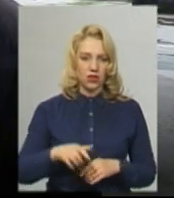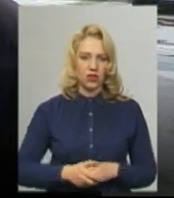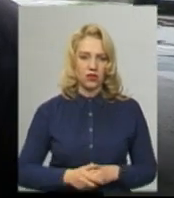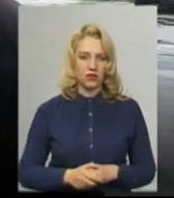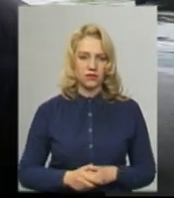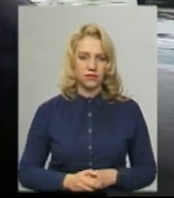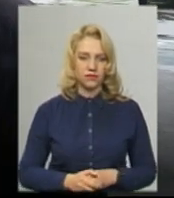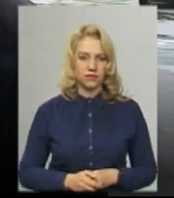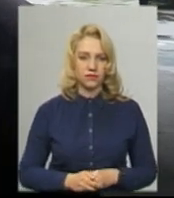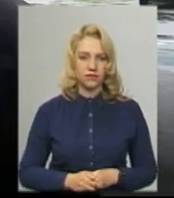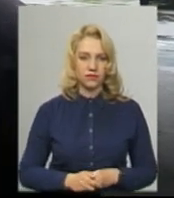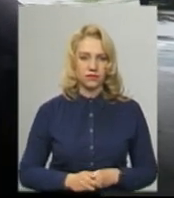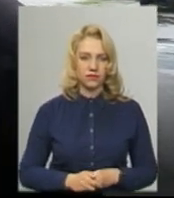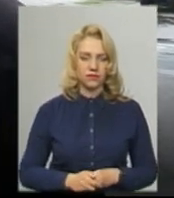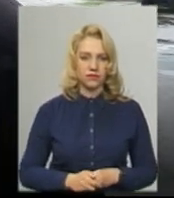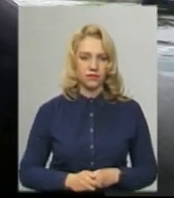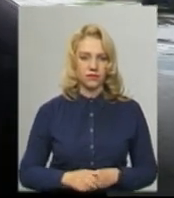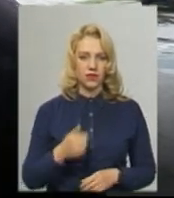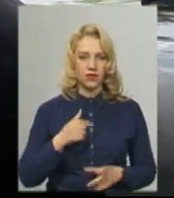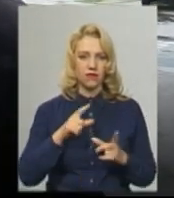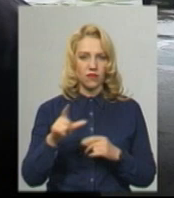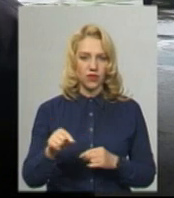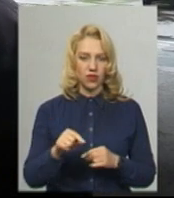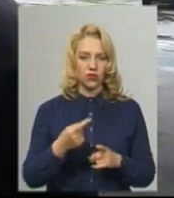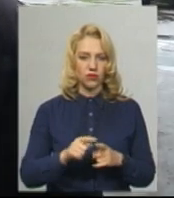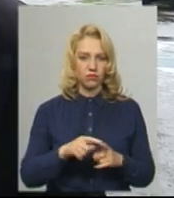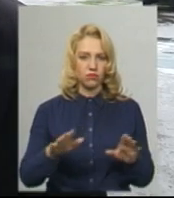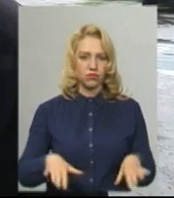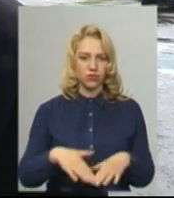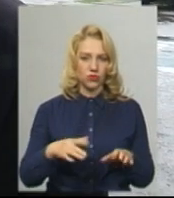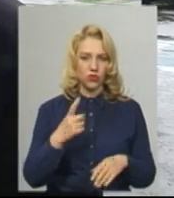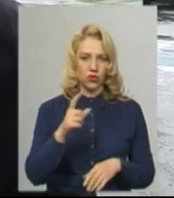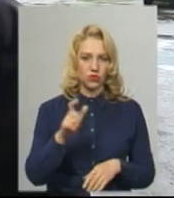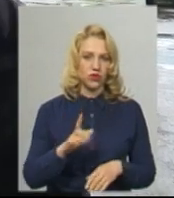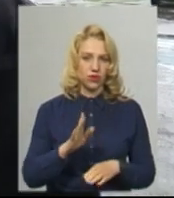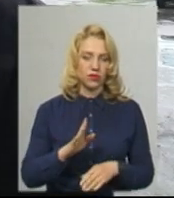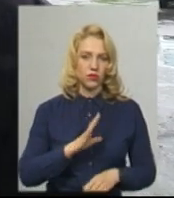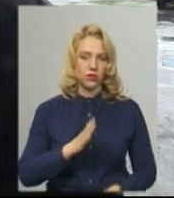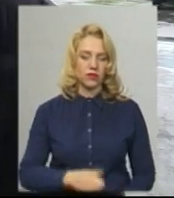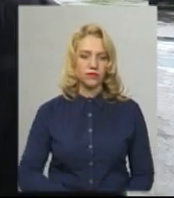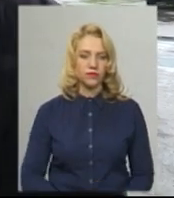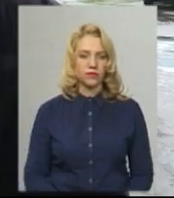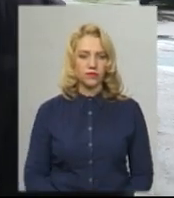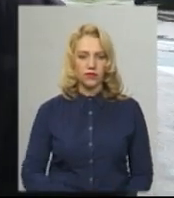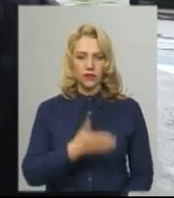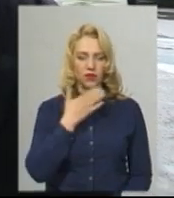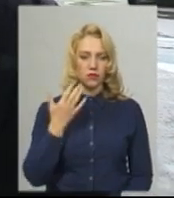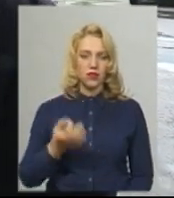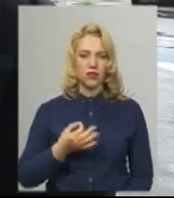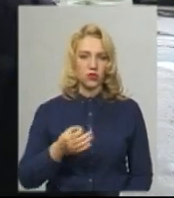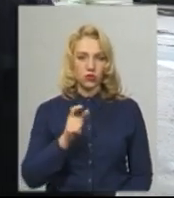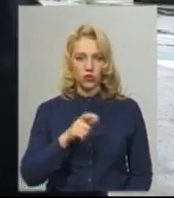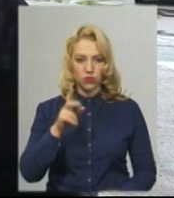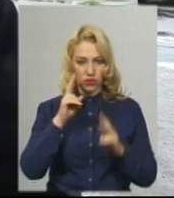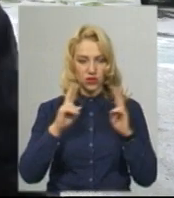навіть душенький. Я виїхав з дому, затягав, так воно одного продали і все. Нема нічого. Люди ще